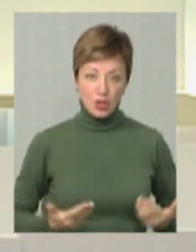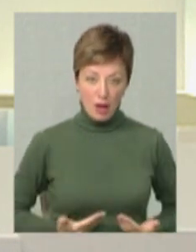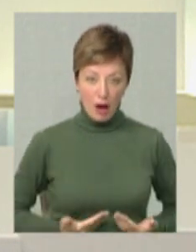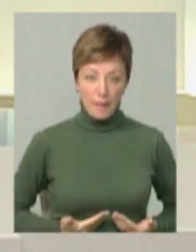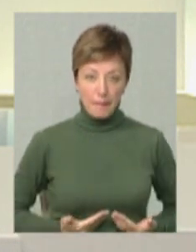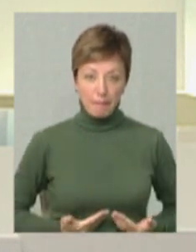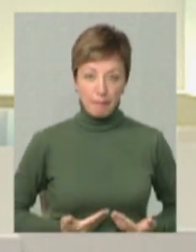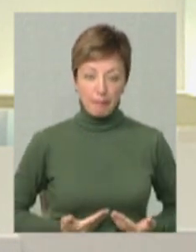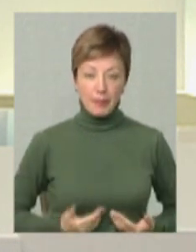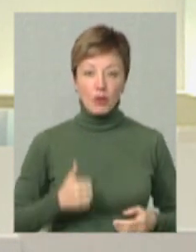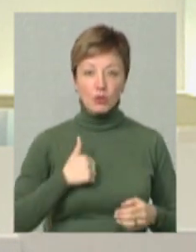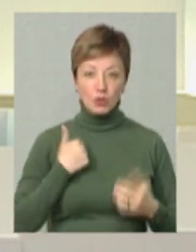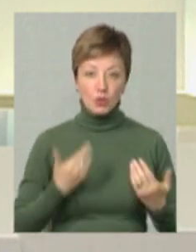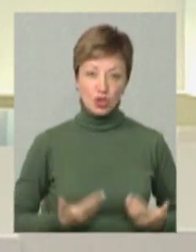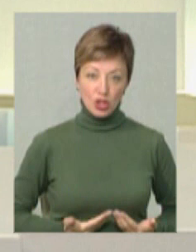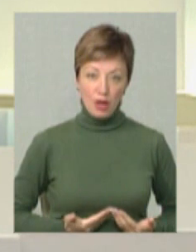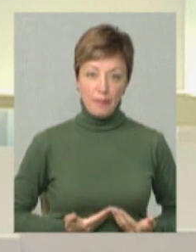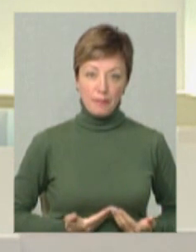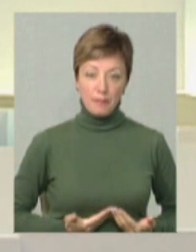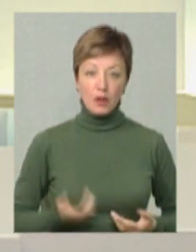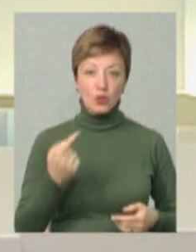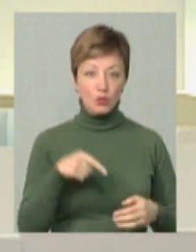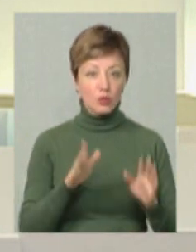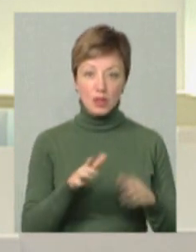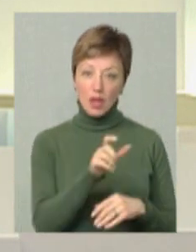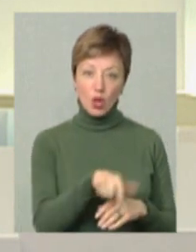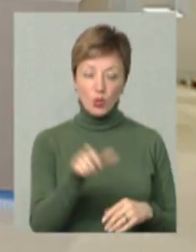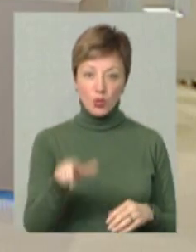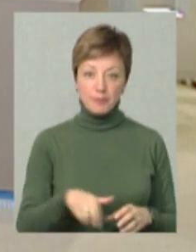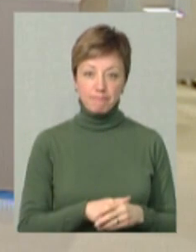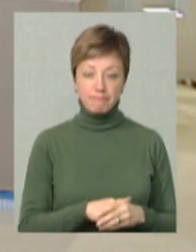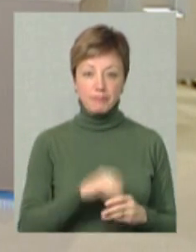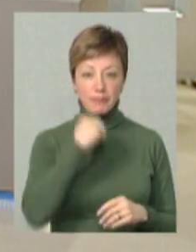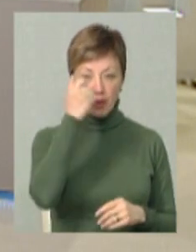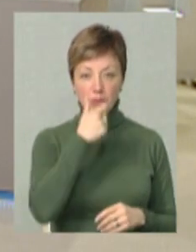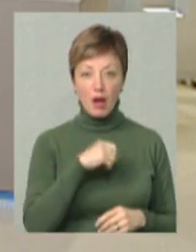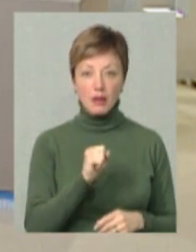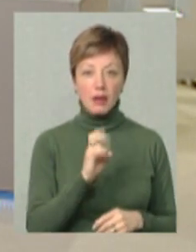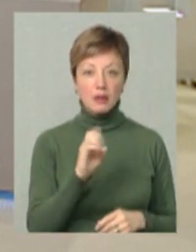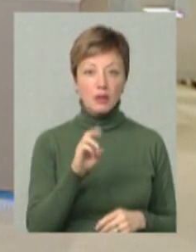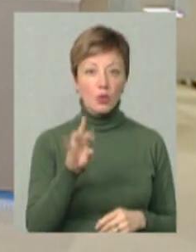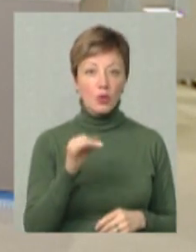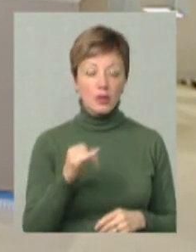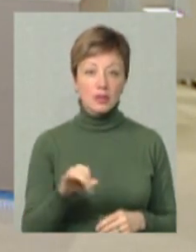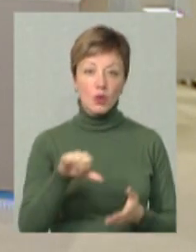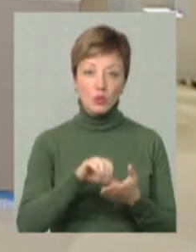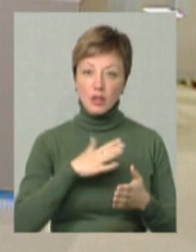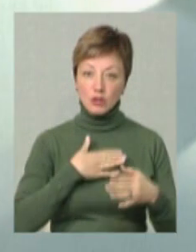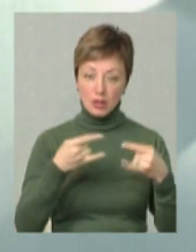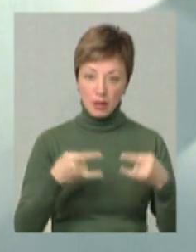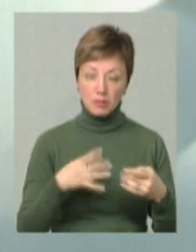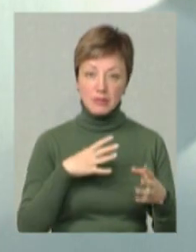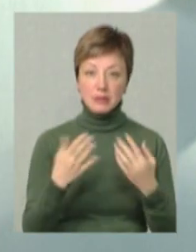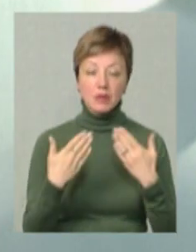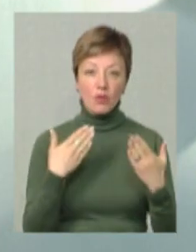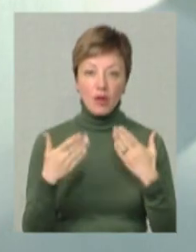достойне життя. Тому тільки люди. Дякую, пане Анатолію, за участь у нашому етері. Ми